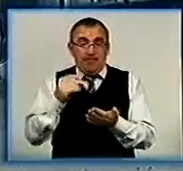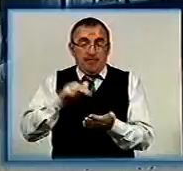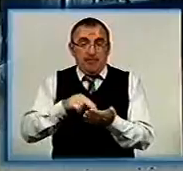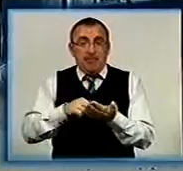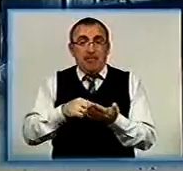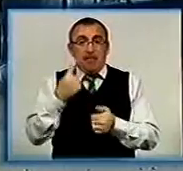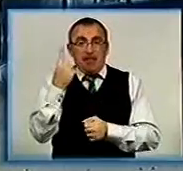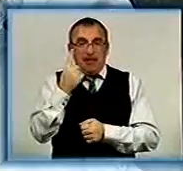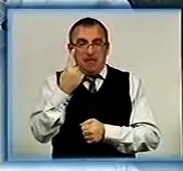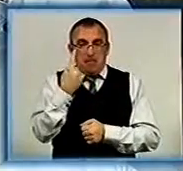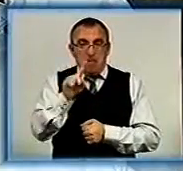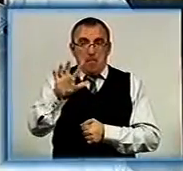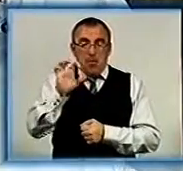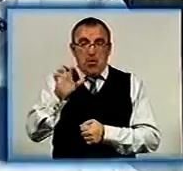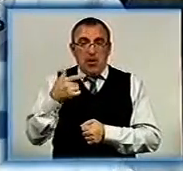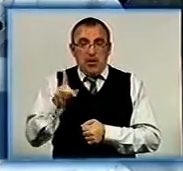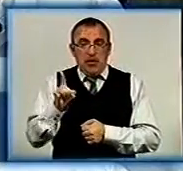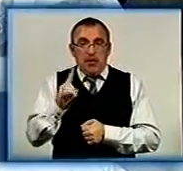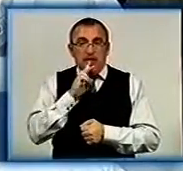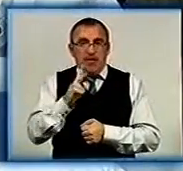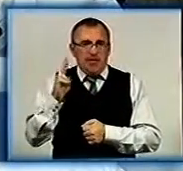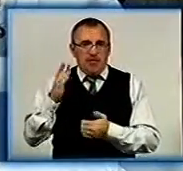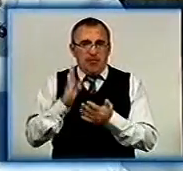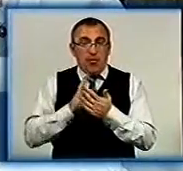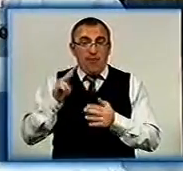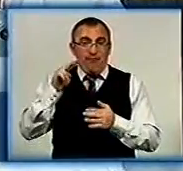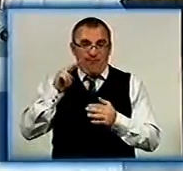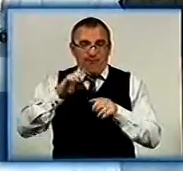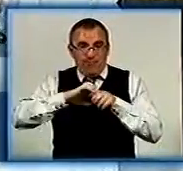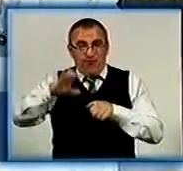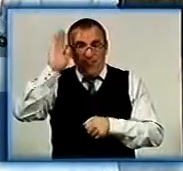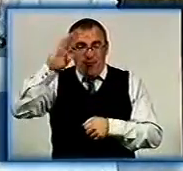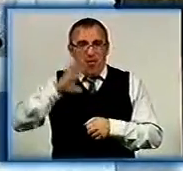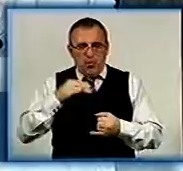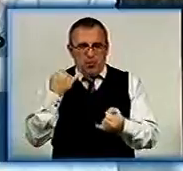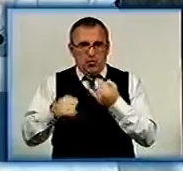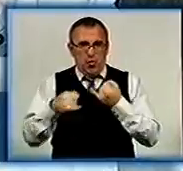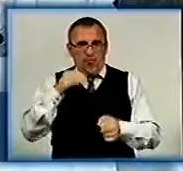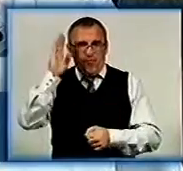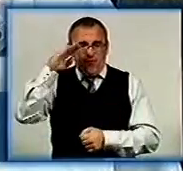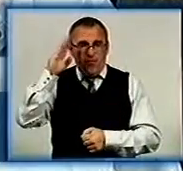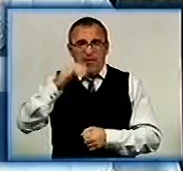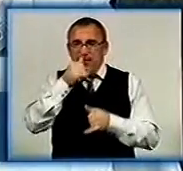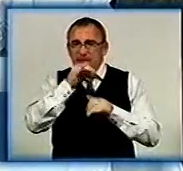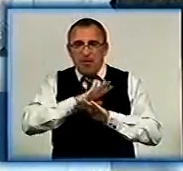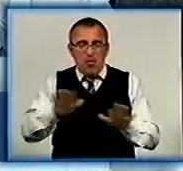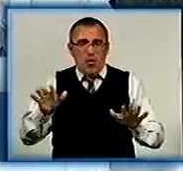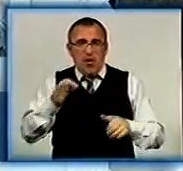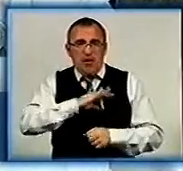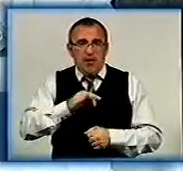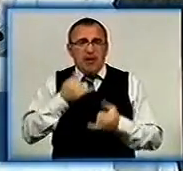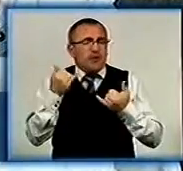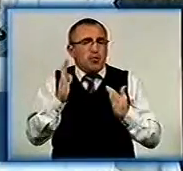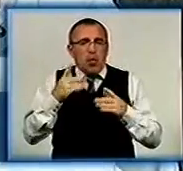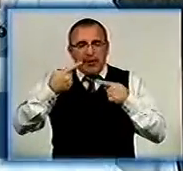у понад півтора мільйони гривень. Два роки тому, коли включали воду, текла вода жовтого кольору. Ми не могли користуватися тільки для